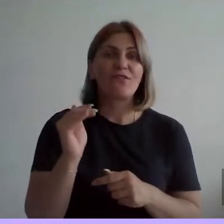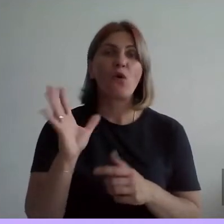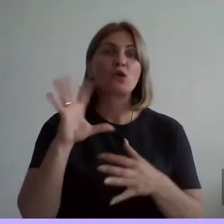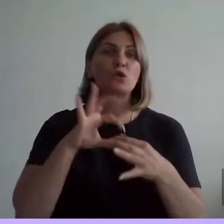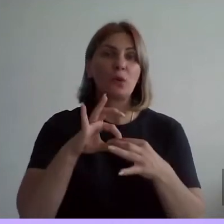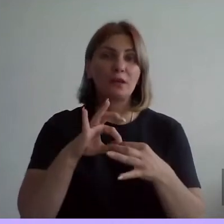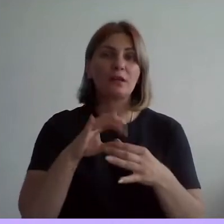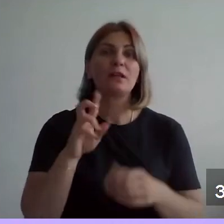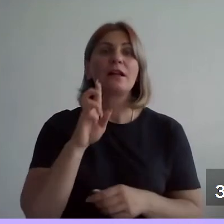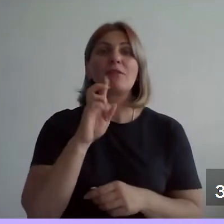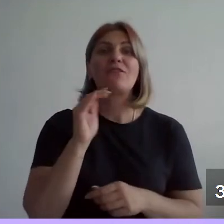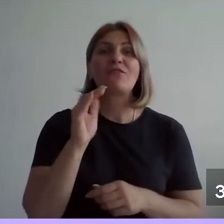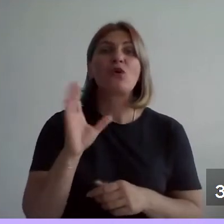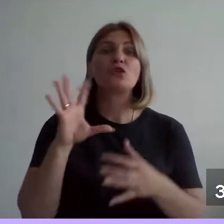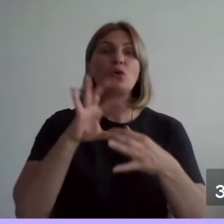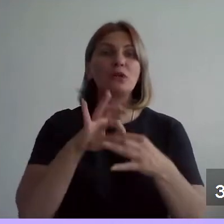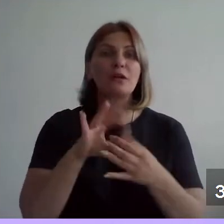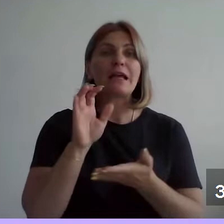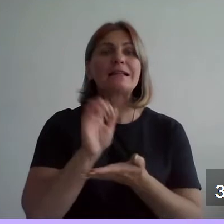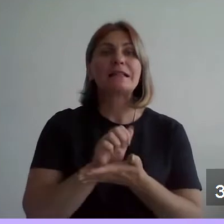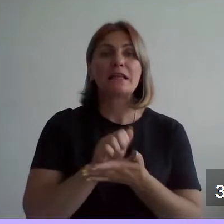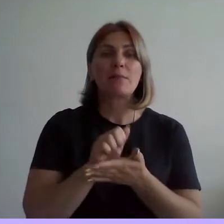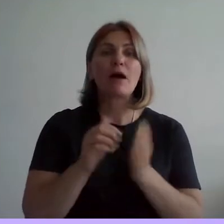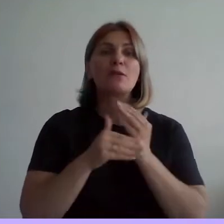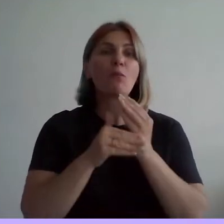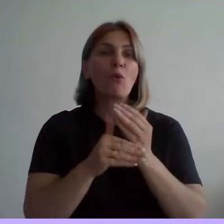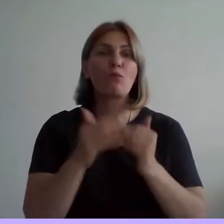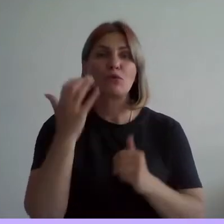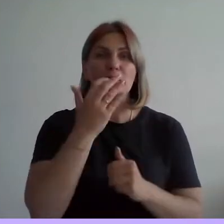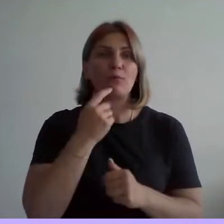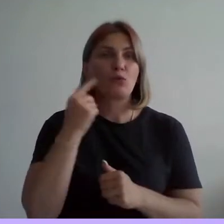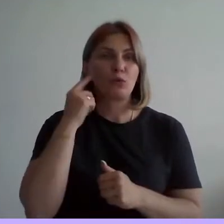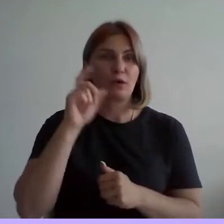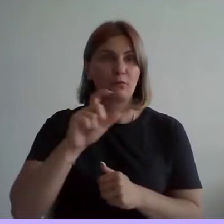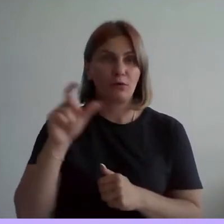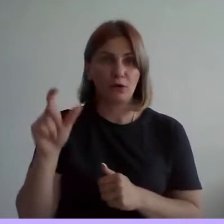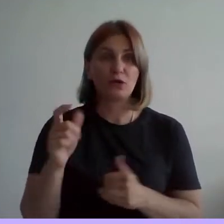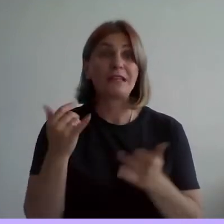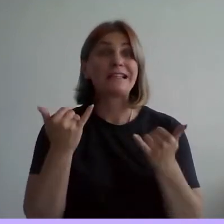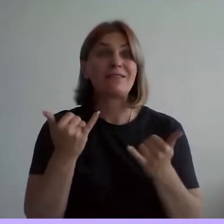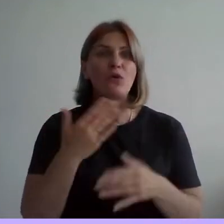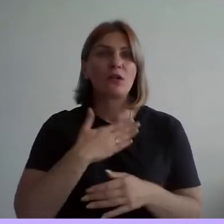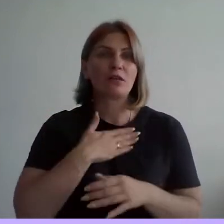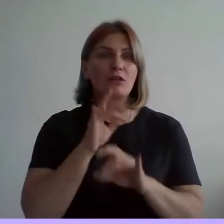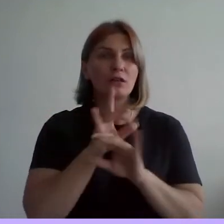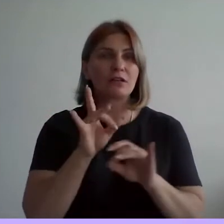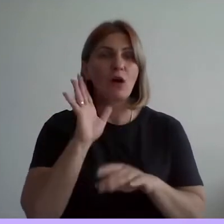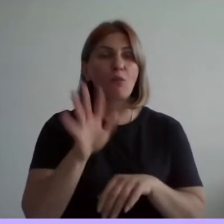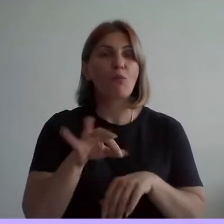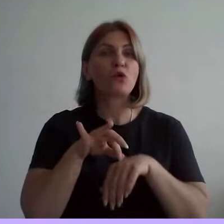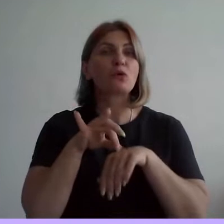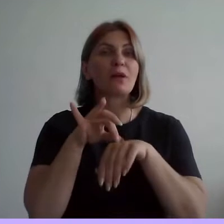благотворительный фонд соединения, занимаются помощью слепо-глухим людям. Поэтому сегодняшний наш эфир будет сопровождаться